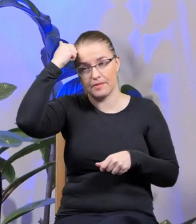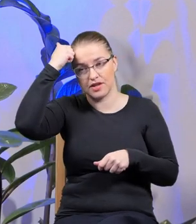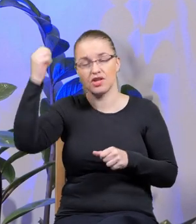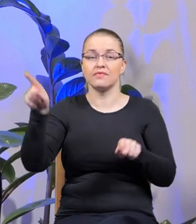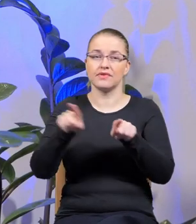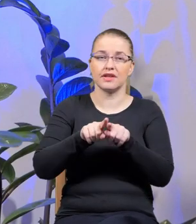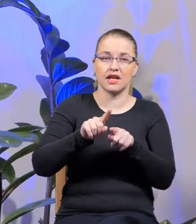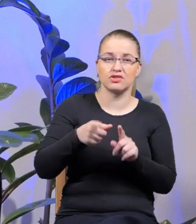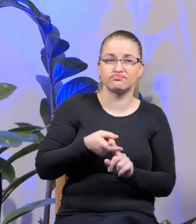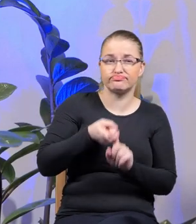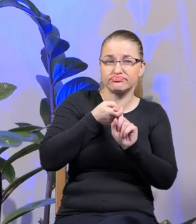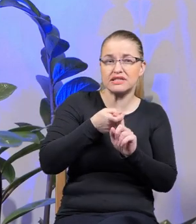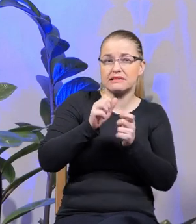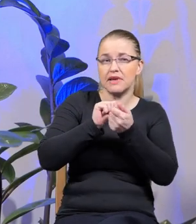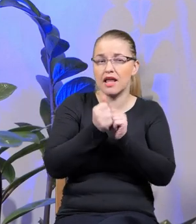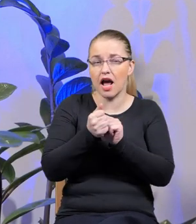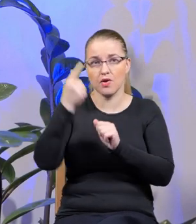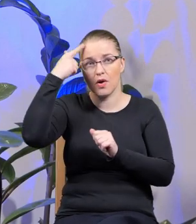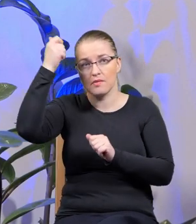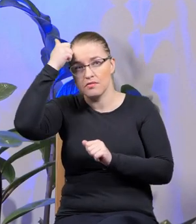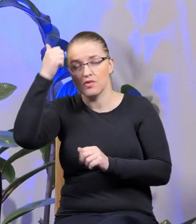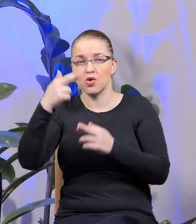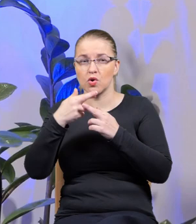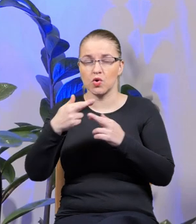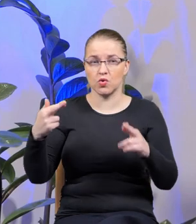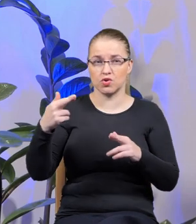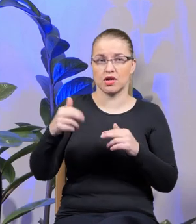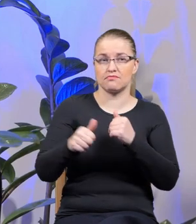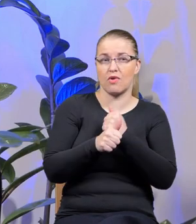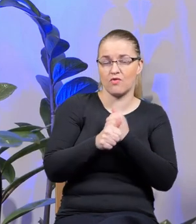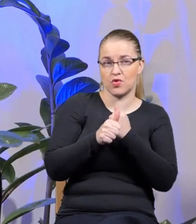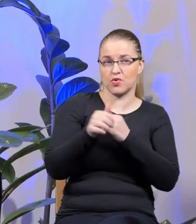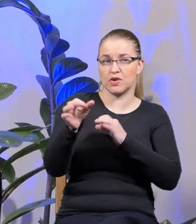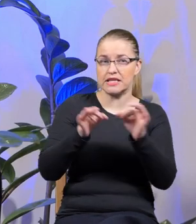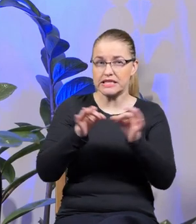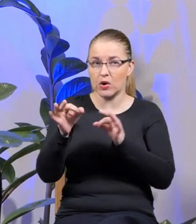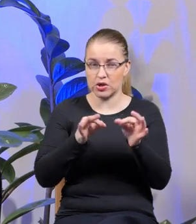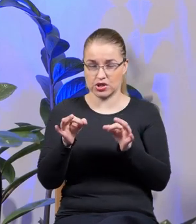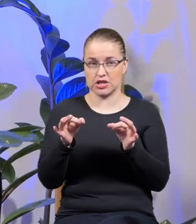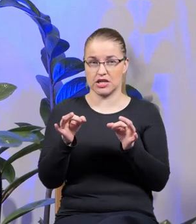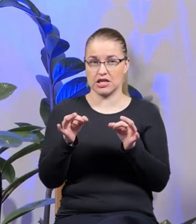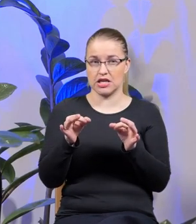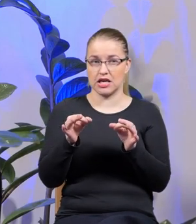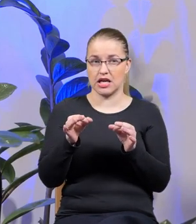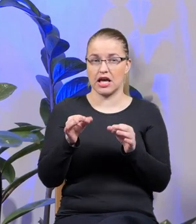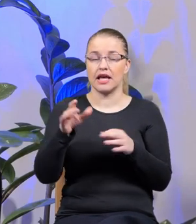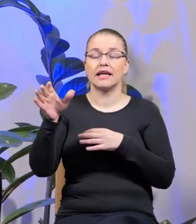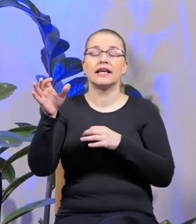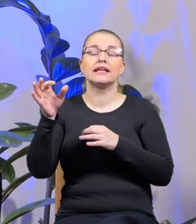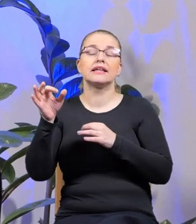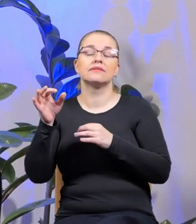różnych trików pamięci historycznej, która jest w rękach polityków. To od razu